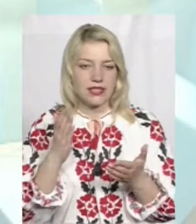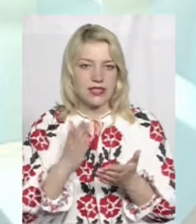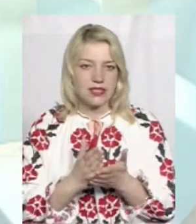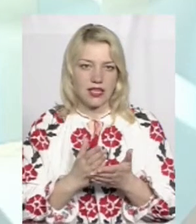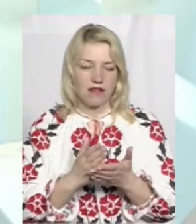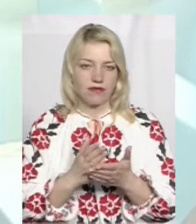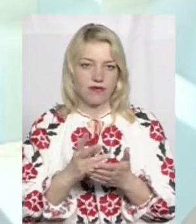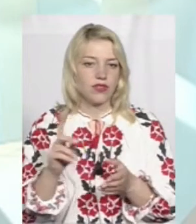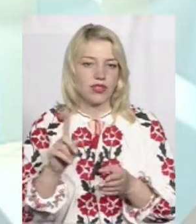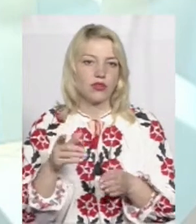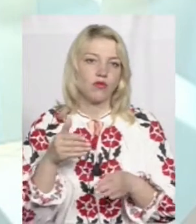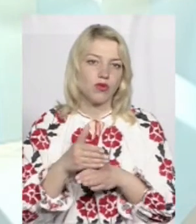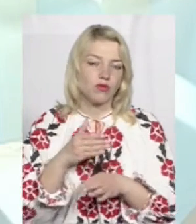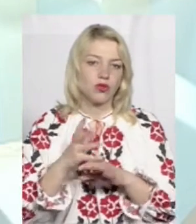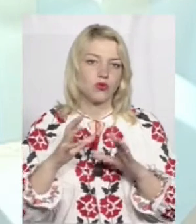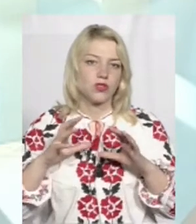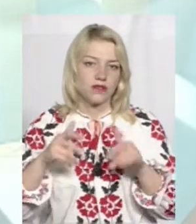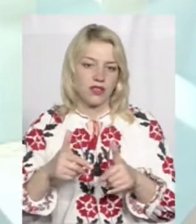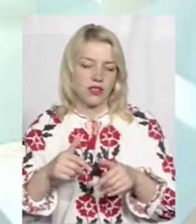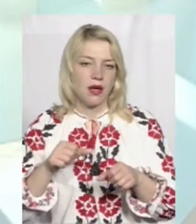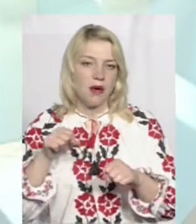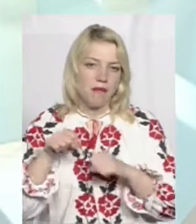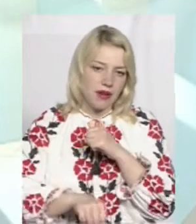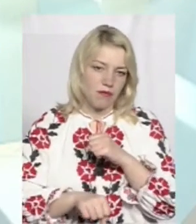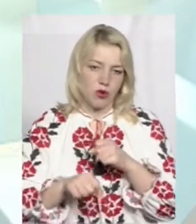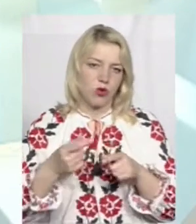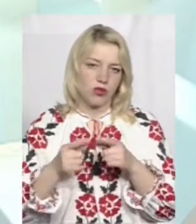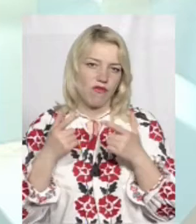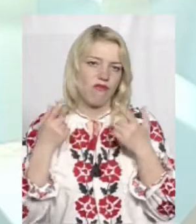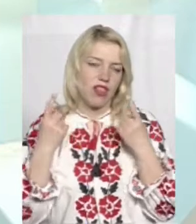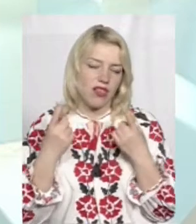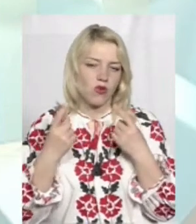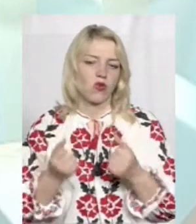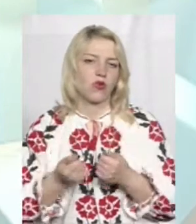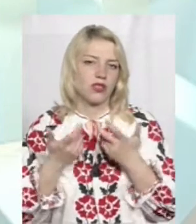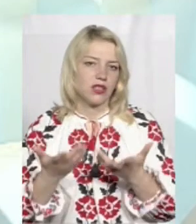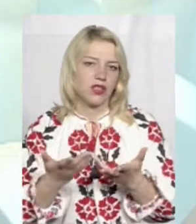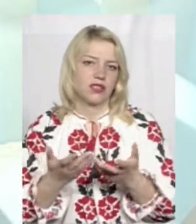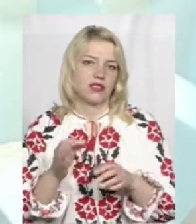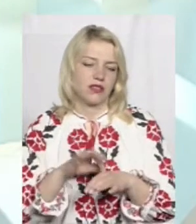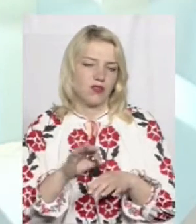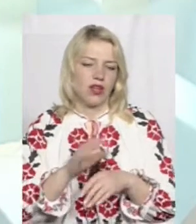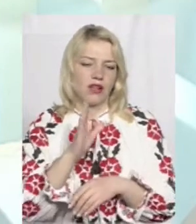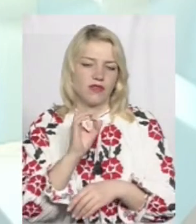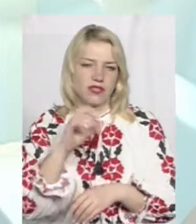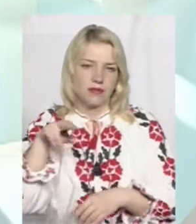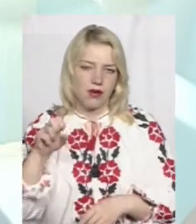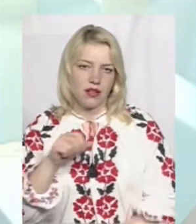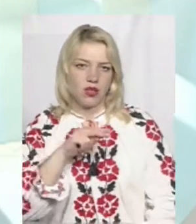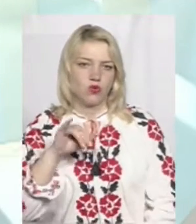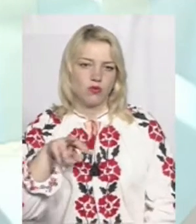який допоміг в світі перебороти велику кількість різних захворювань, це і віспа, і чума.